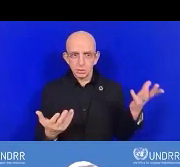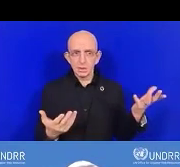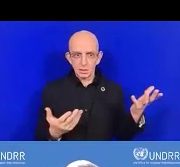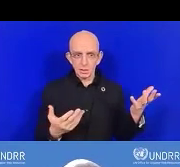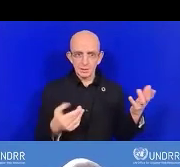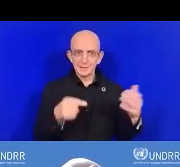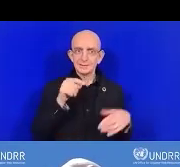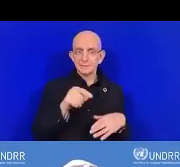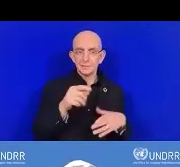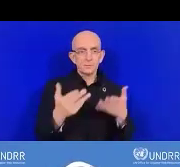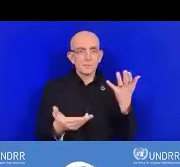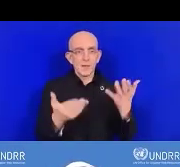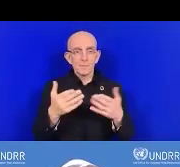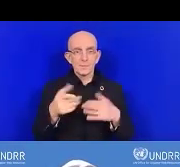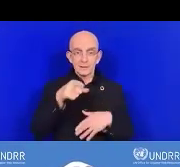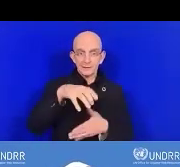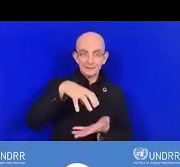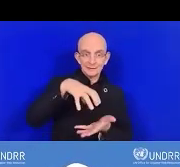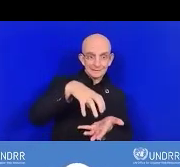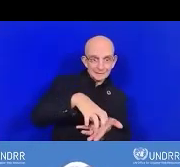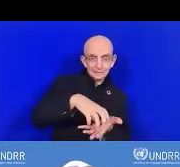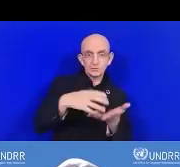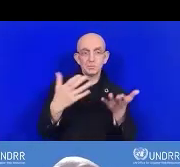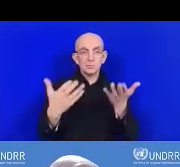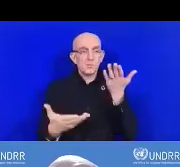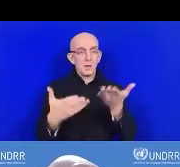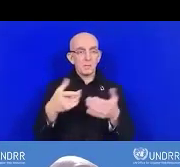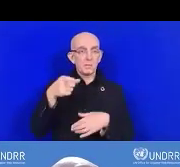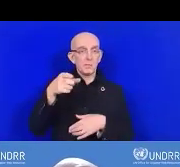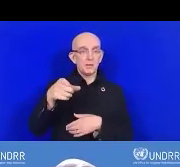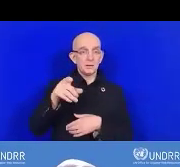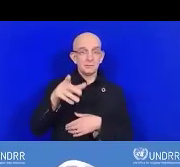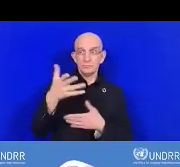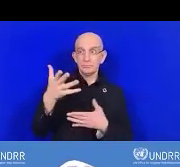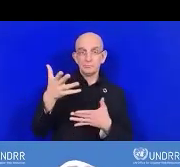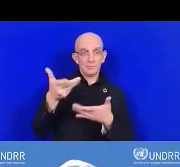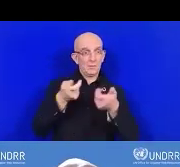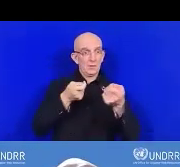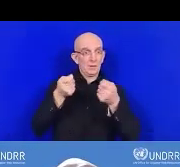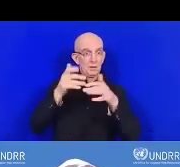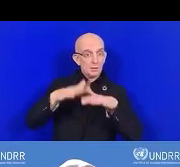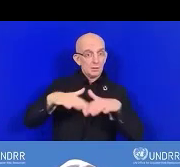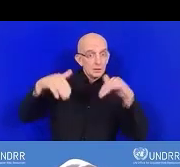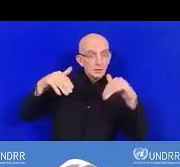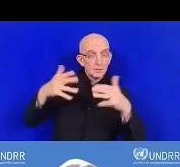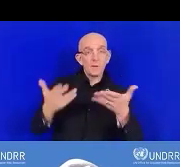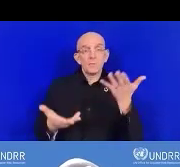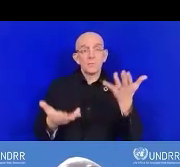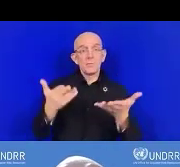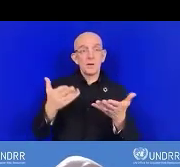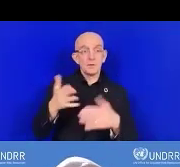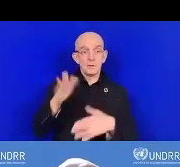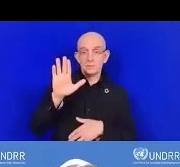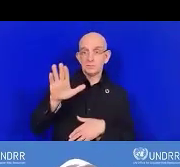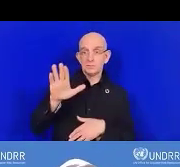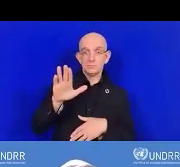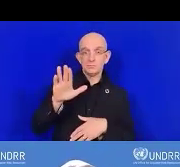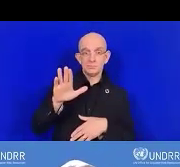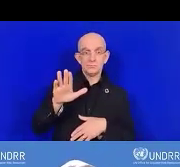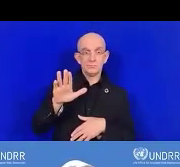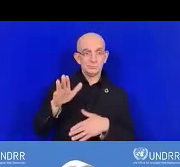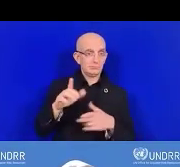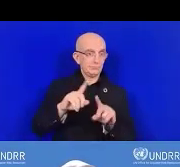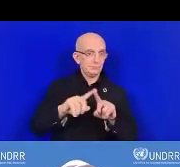national qui va donner les informations sur le gouvernement national. Il y a aussi parfois des universités